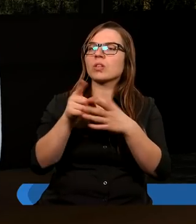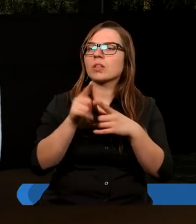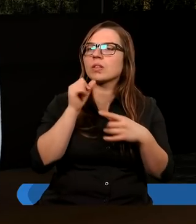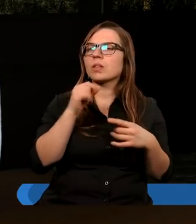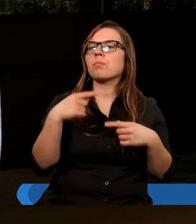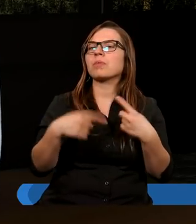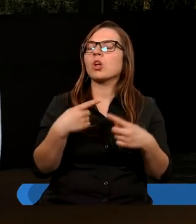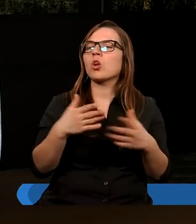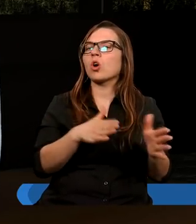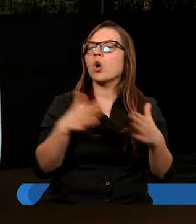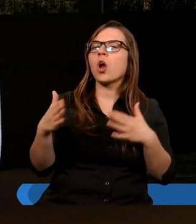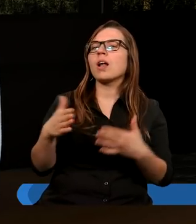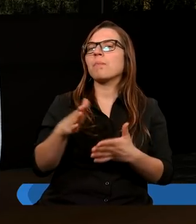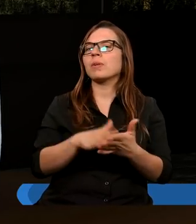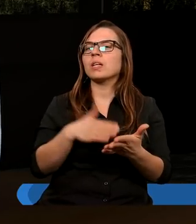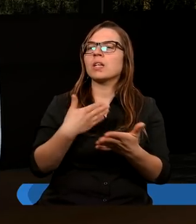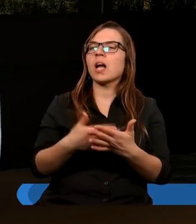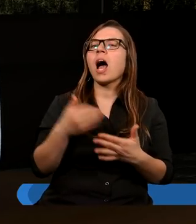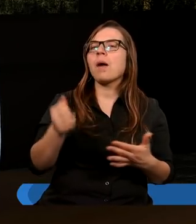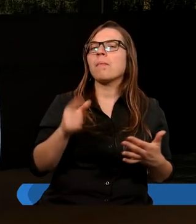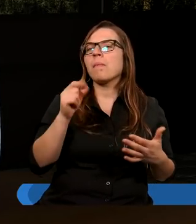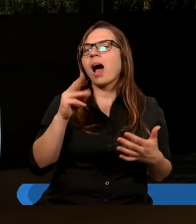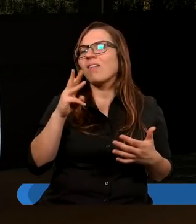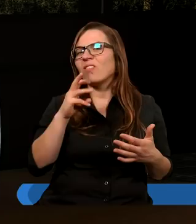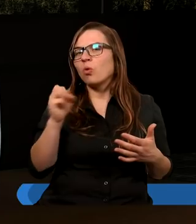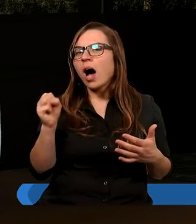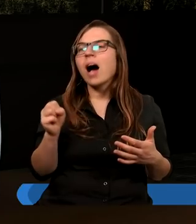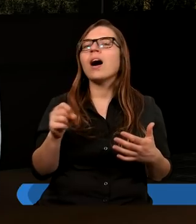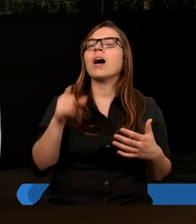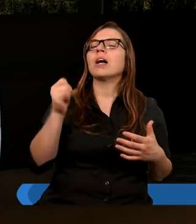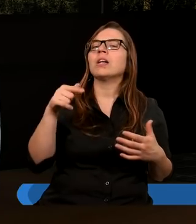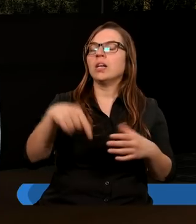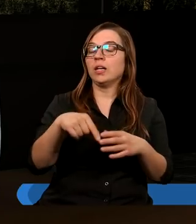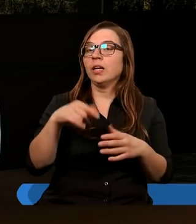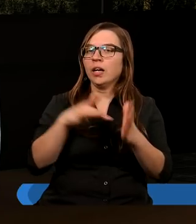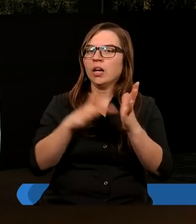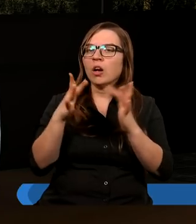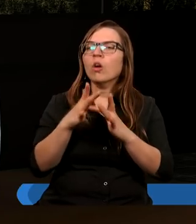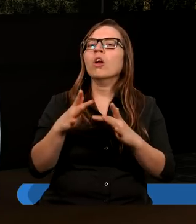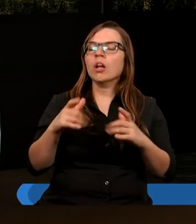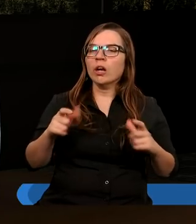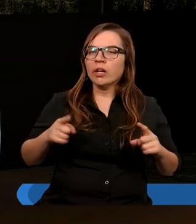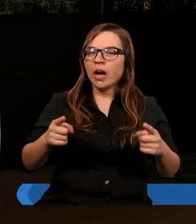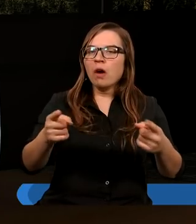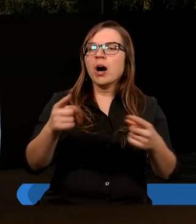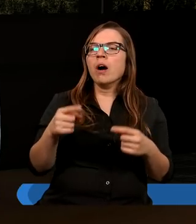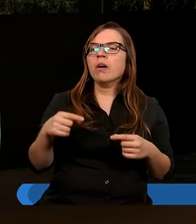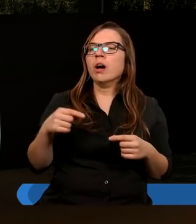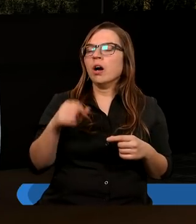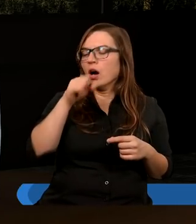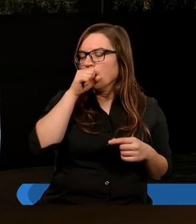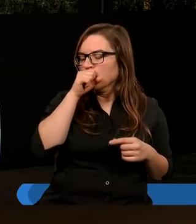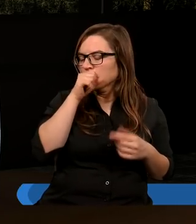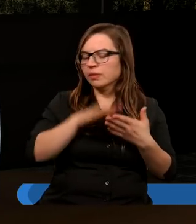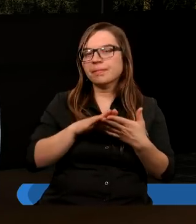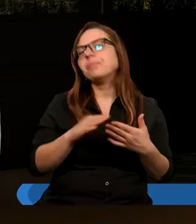przytoczyć kolejny przykład. Przykład apostoła Pawła. W jaki sposób tam sam Chrystus interweniował, aby, tak jak tutaj